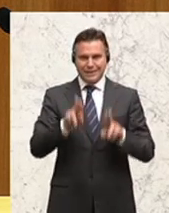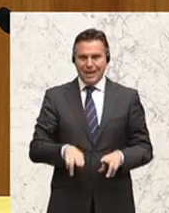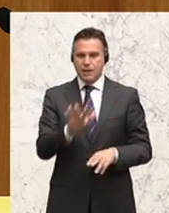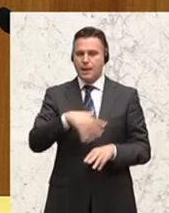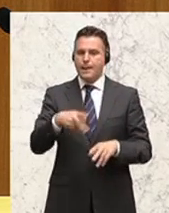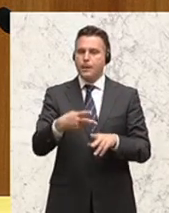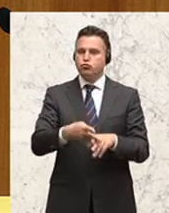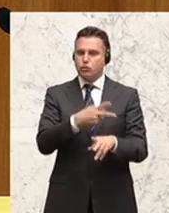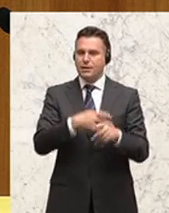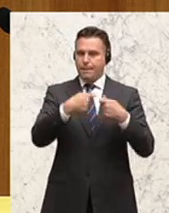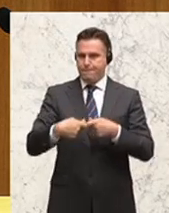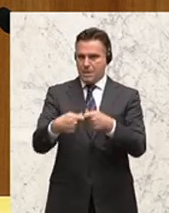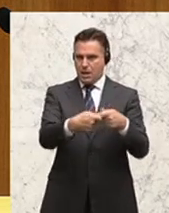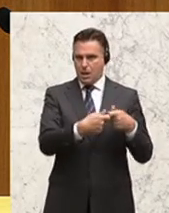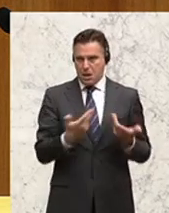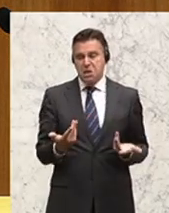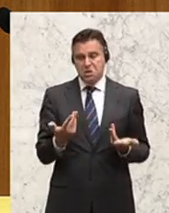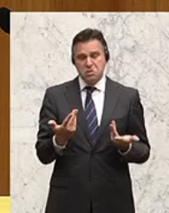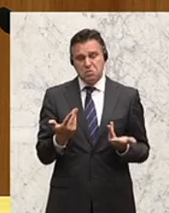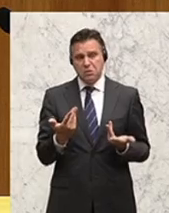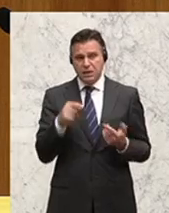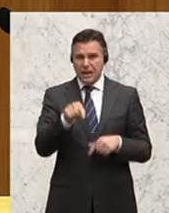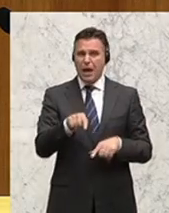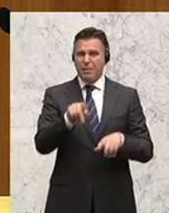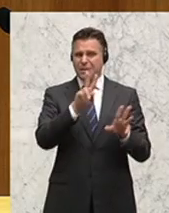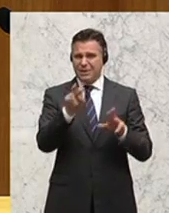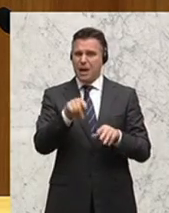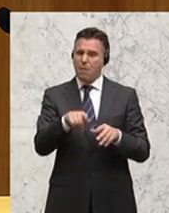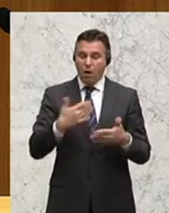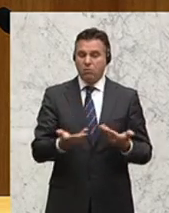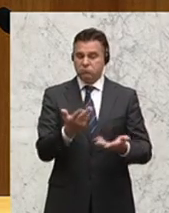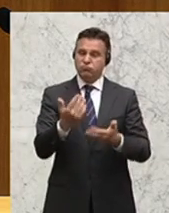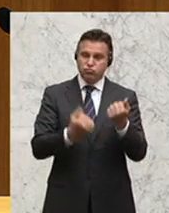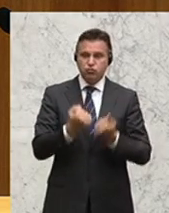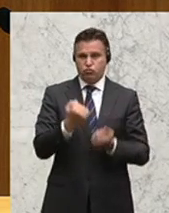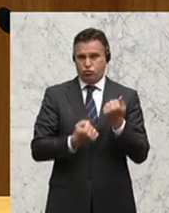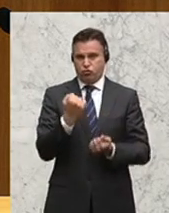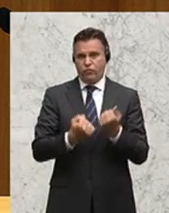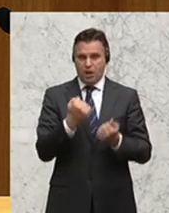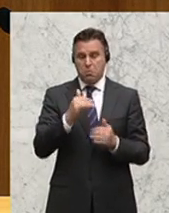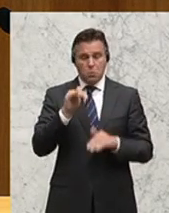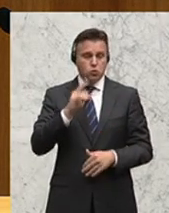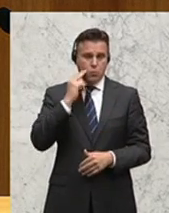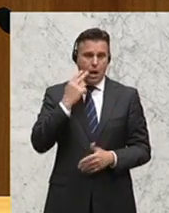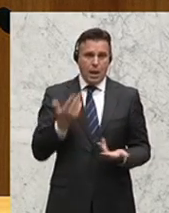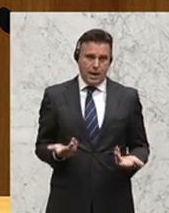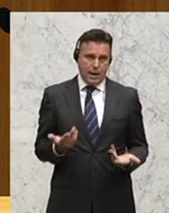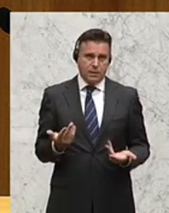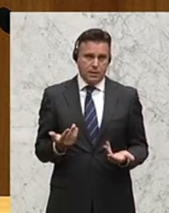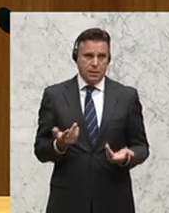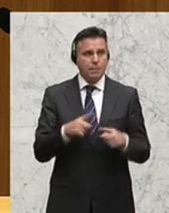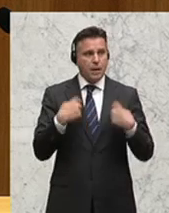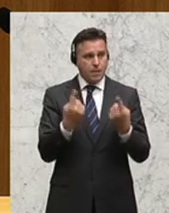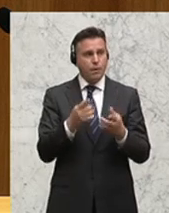nachzudenken, auch wenn dies ohne Zweifel ein sehr schwieriges und langwieriges Unterfangen sein wird. Aber das